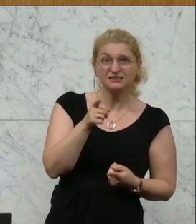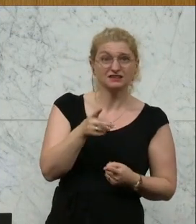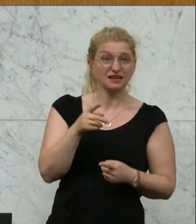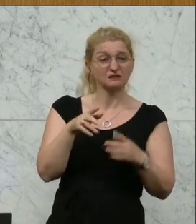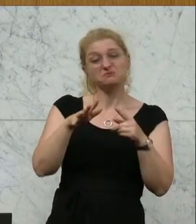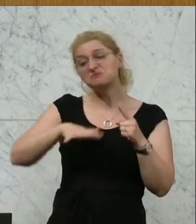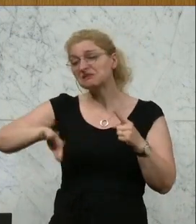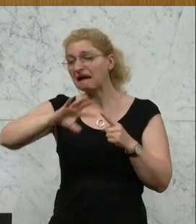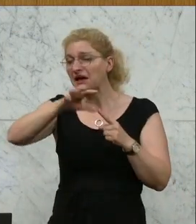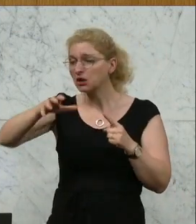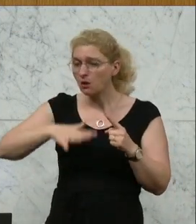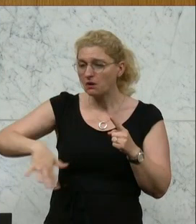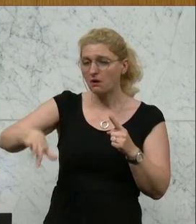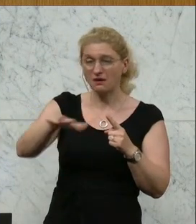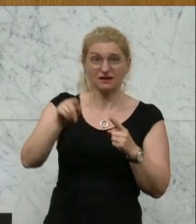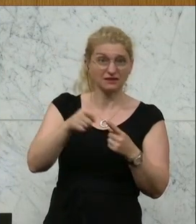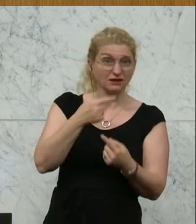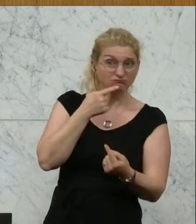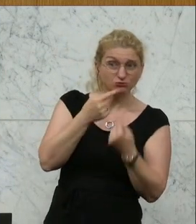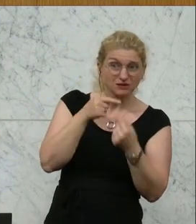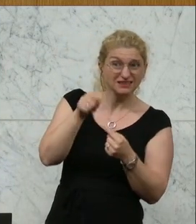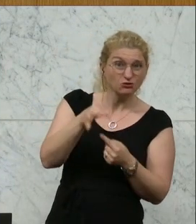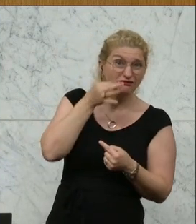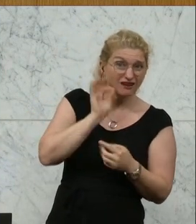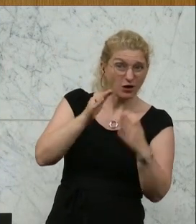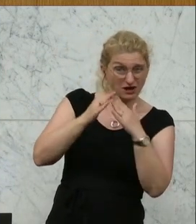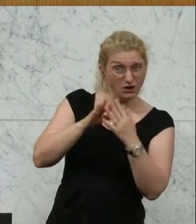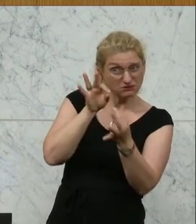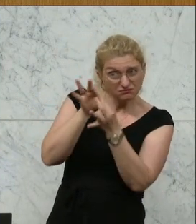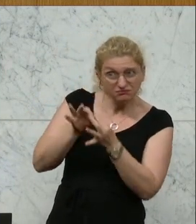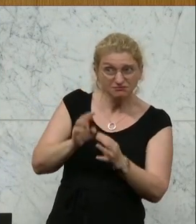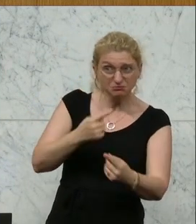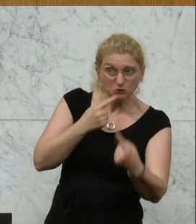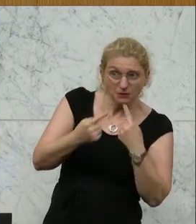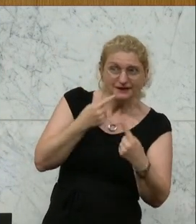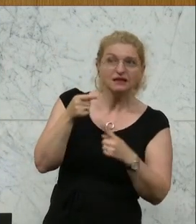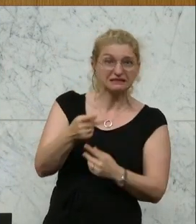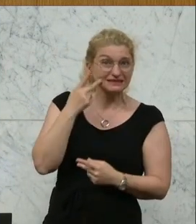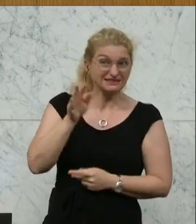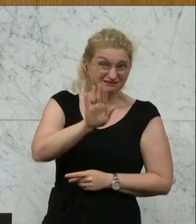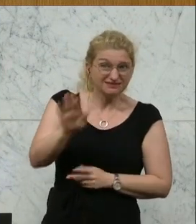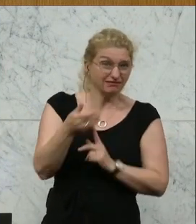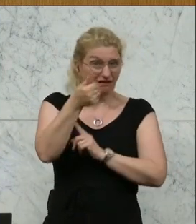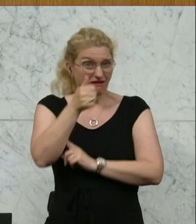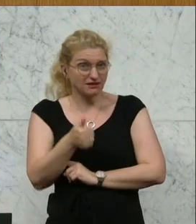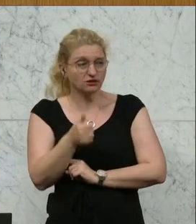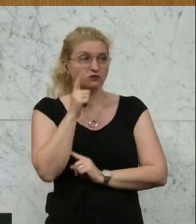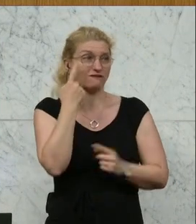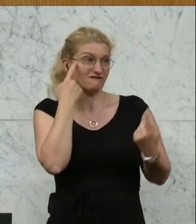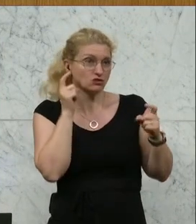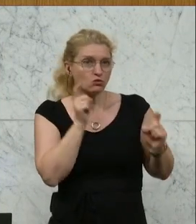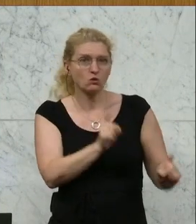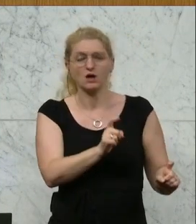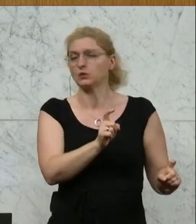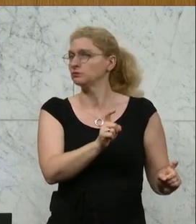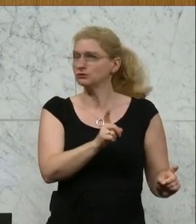den umliegenden Regionen sprechen, dann werden Sie wirklich auch die Einschätzung, dass die Versorgung nicht mehr in